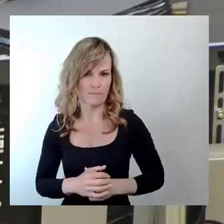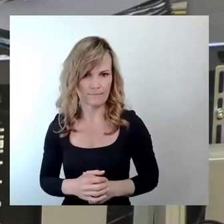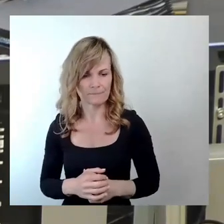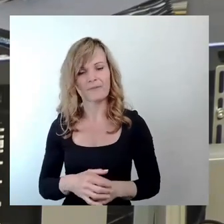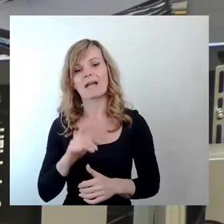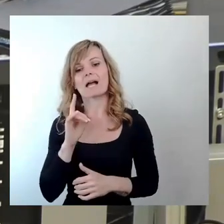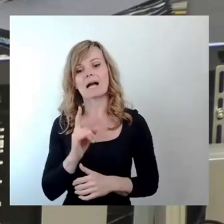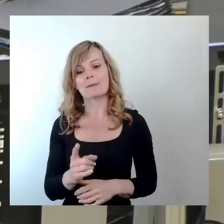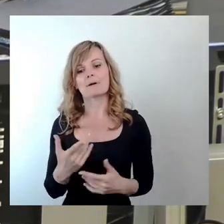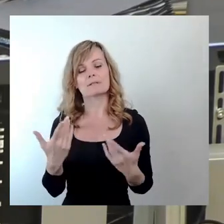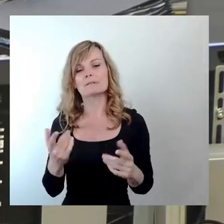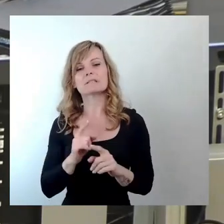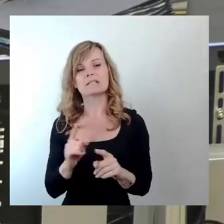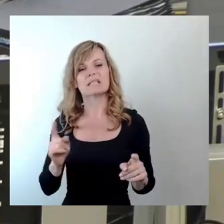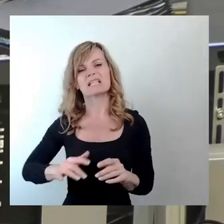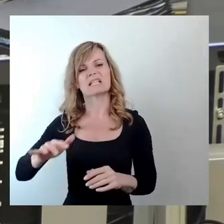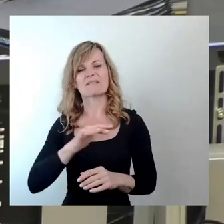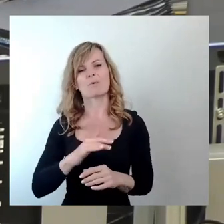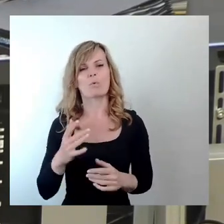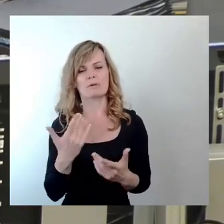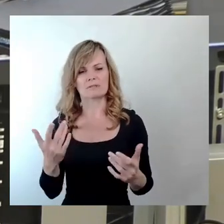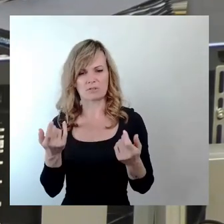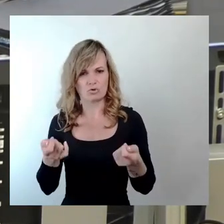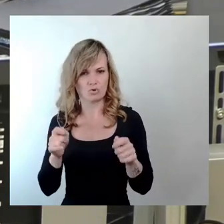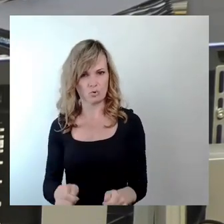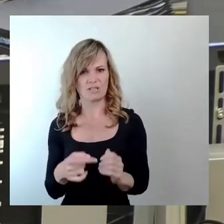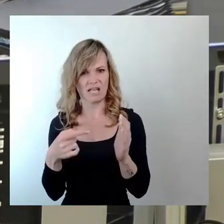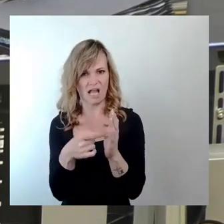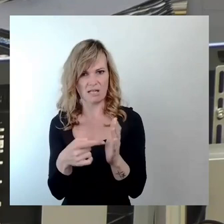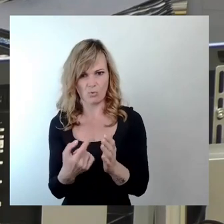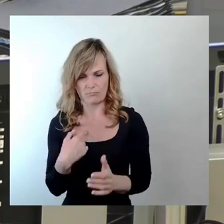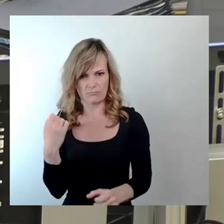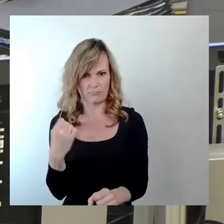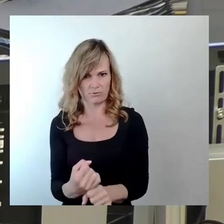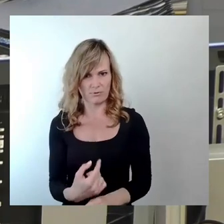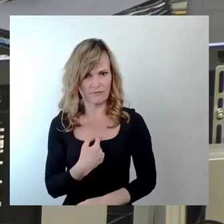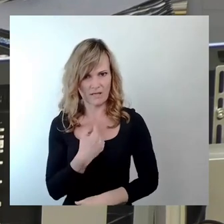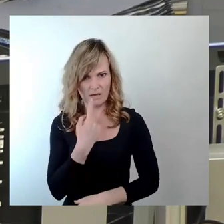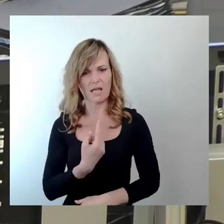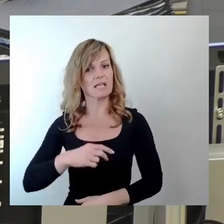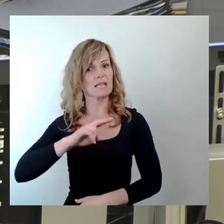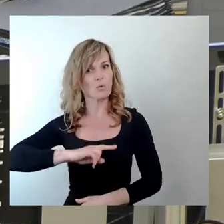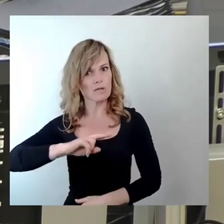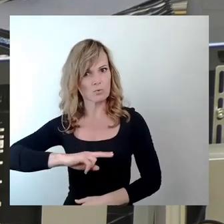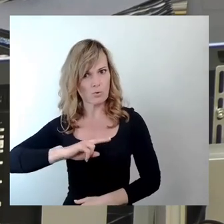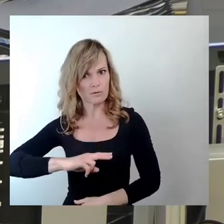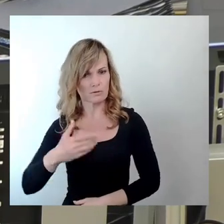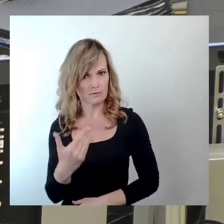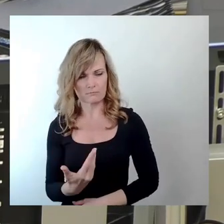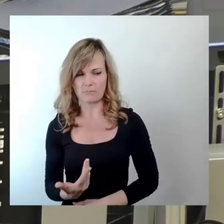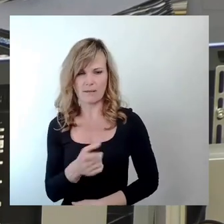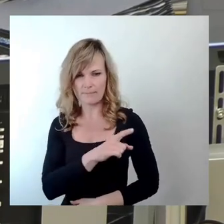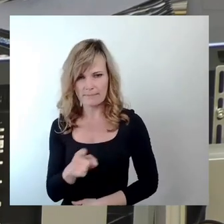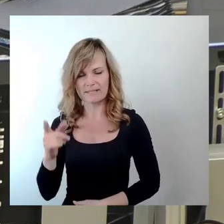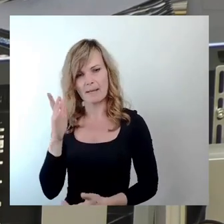nicht irgendwo im Schlussdatum jetzt hier von uns beschlossen werden. Die Duldung, wie gesagt, bis Ende Mitte